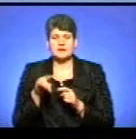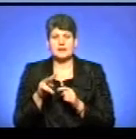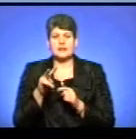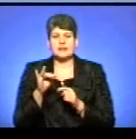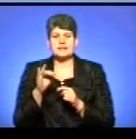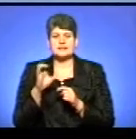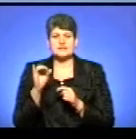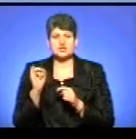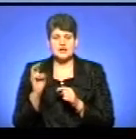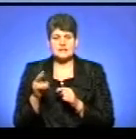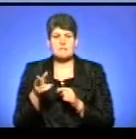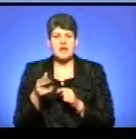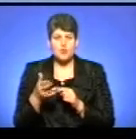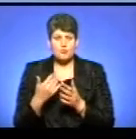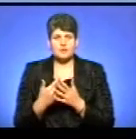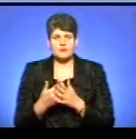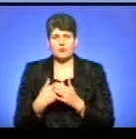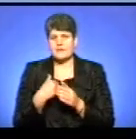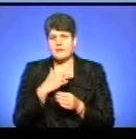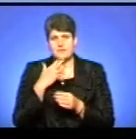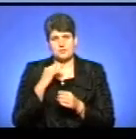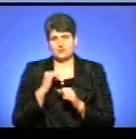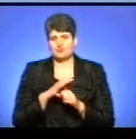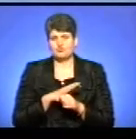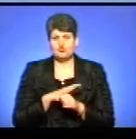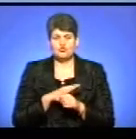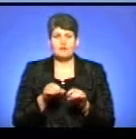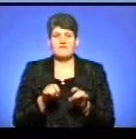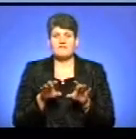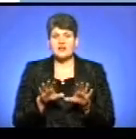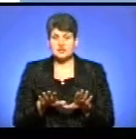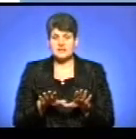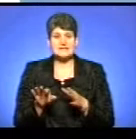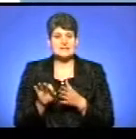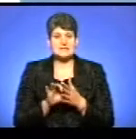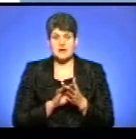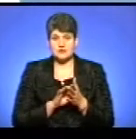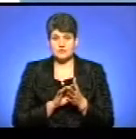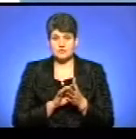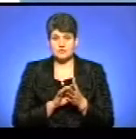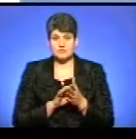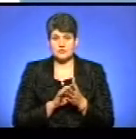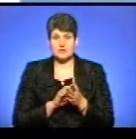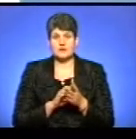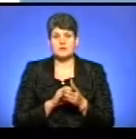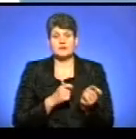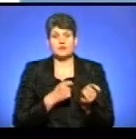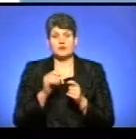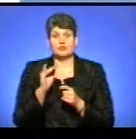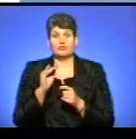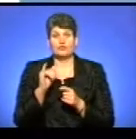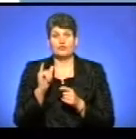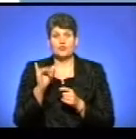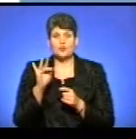так і в Маріуполі. В мене багато друзів було, і тому вирішили зразу відповідальністю возити фурами, це